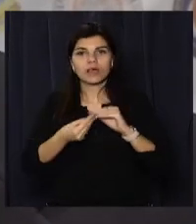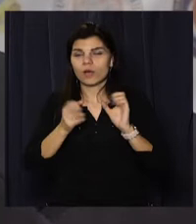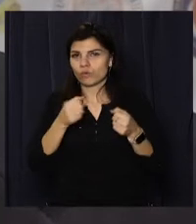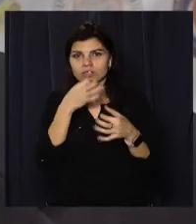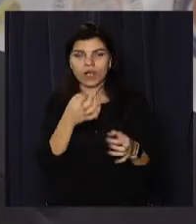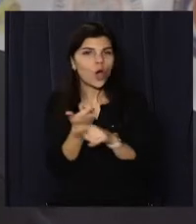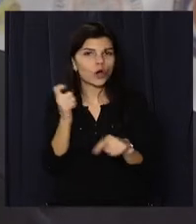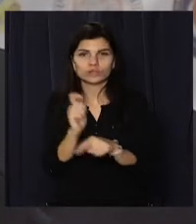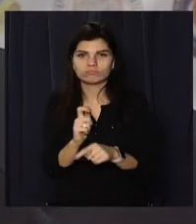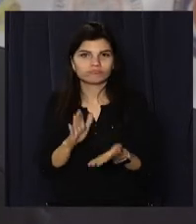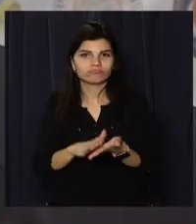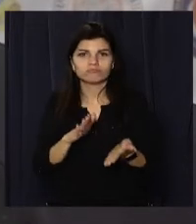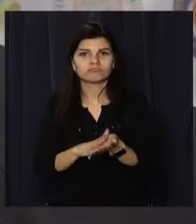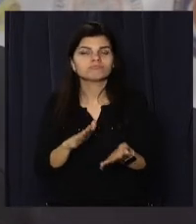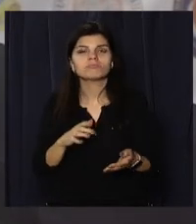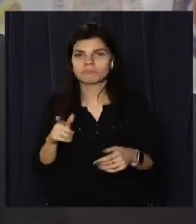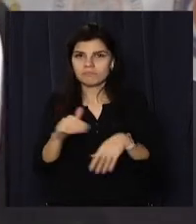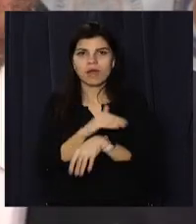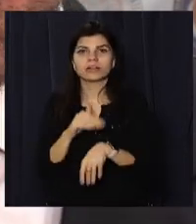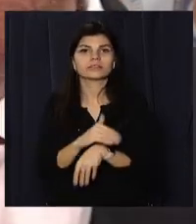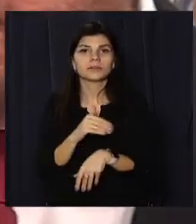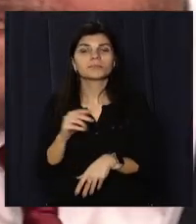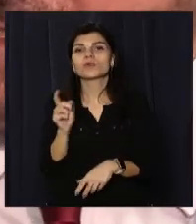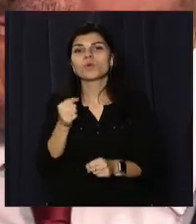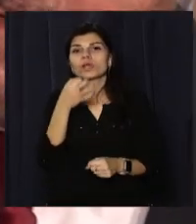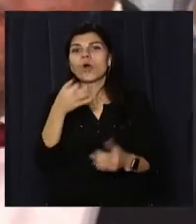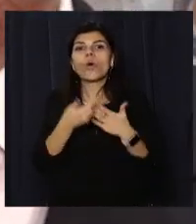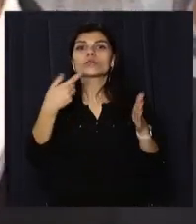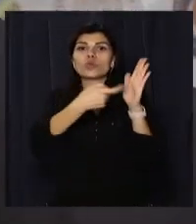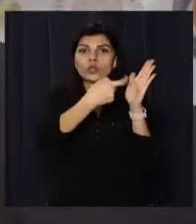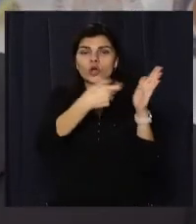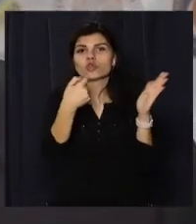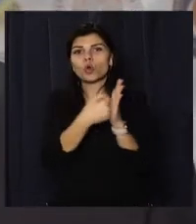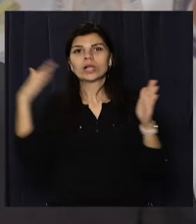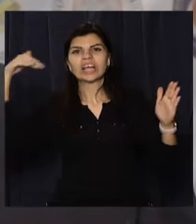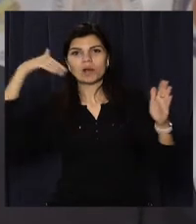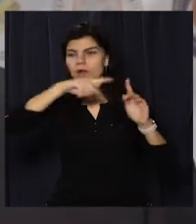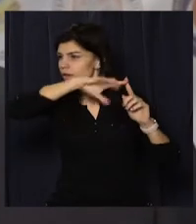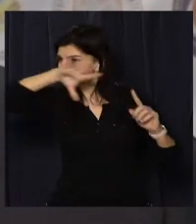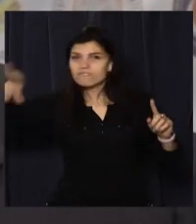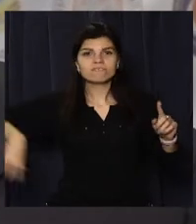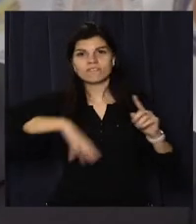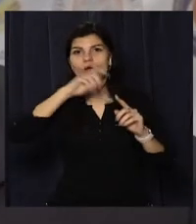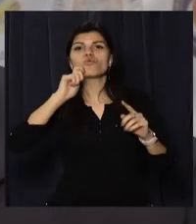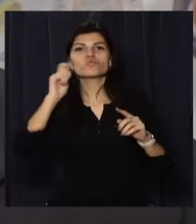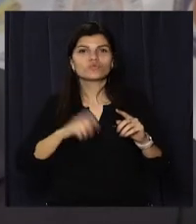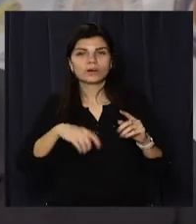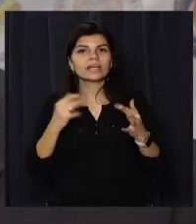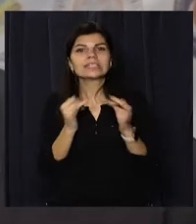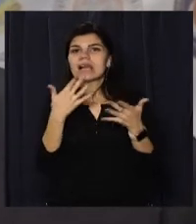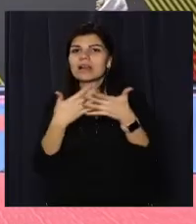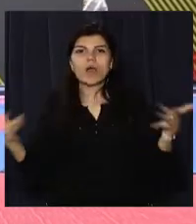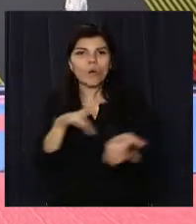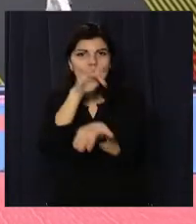цього слова сказати. Дійсно, ребята молодці. І найголовніше, що це від Донецька до Закарпаття. Ось спортсмени з різних